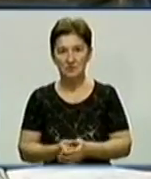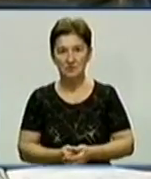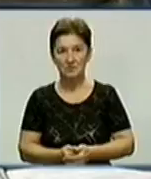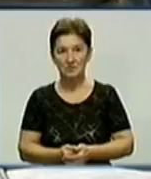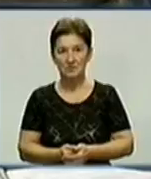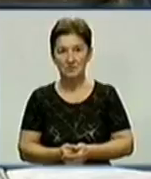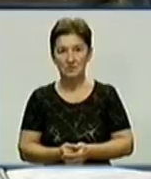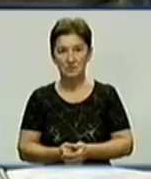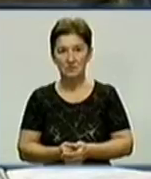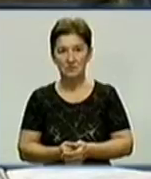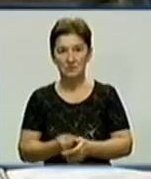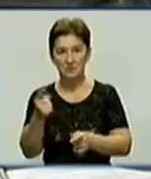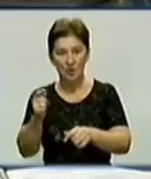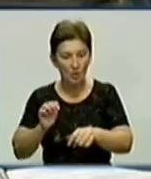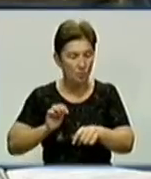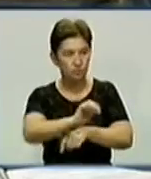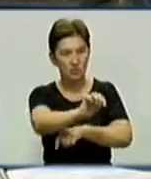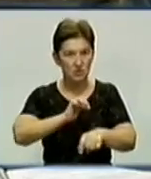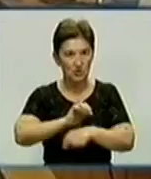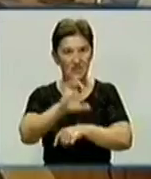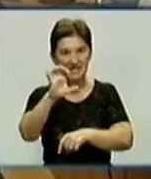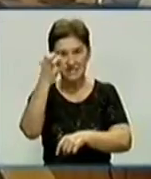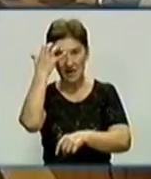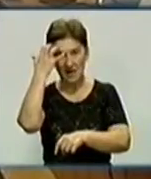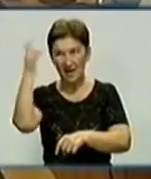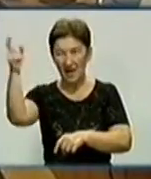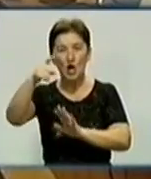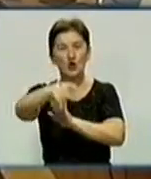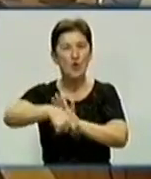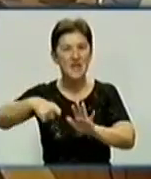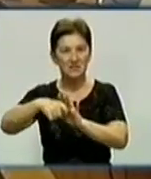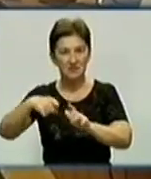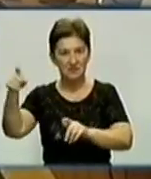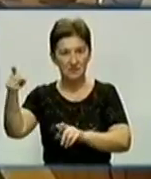Постачання з Донецьку утруднене, практично зупинене на цей момент.